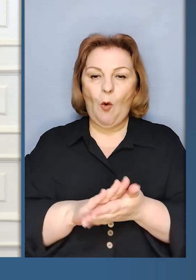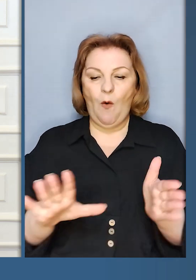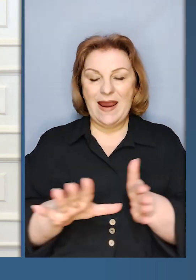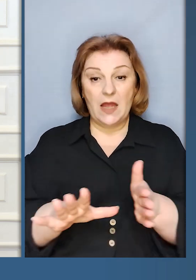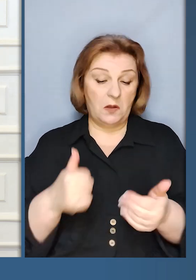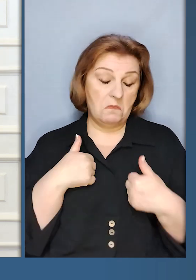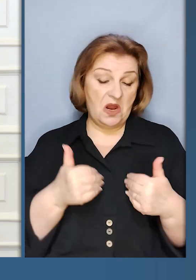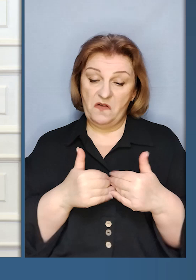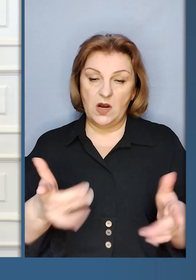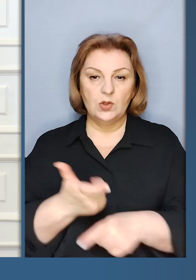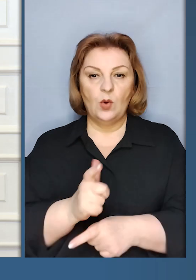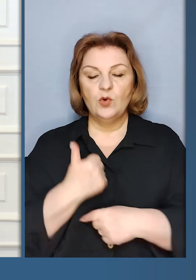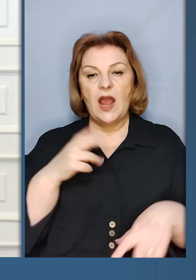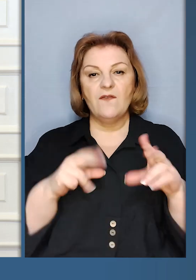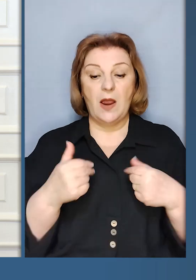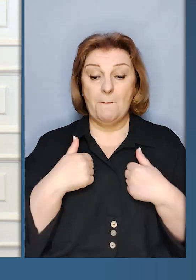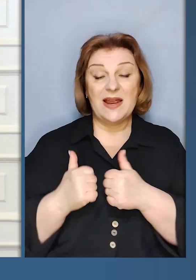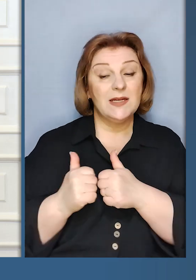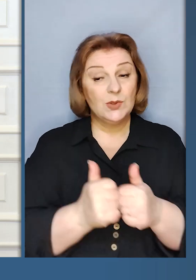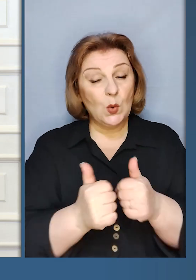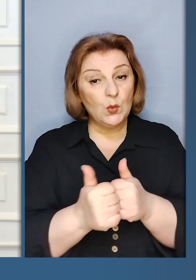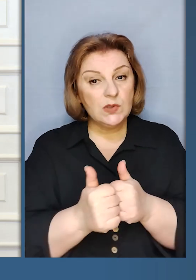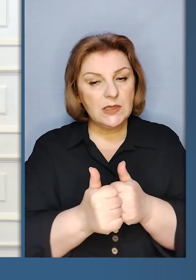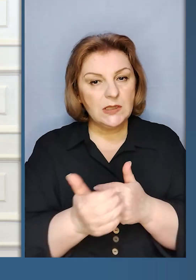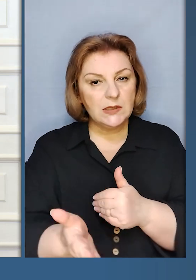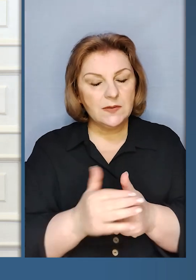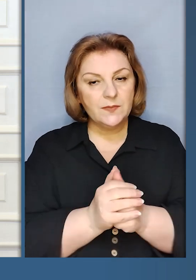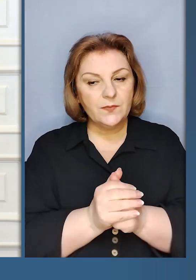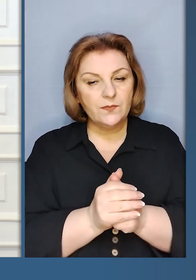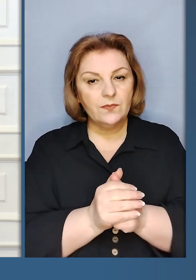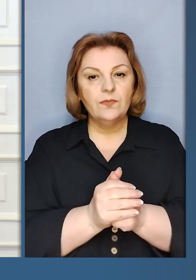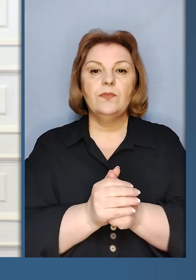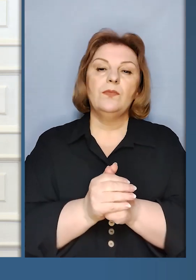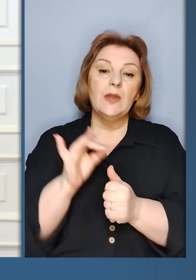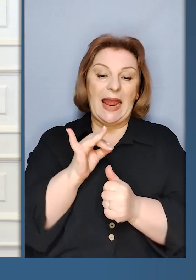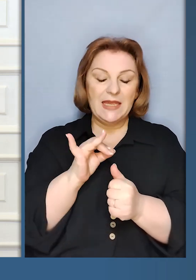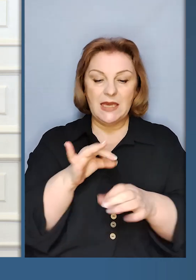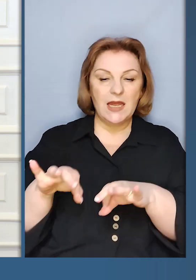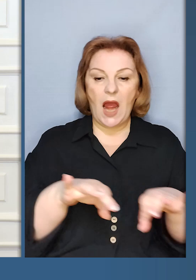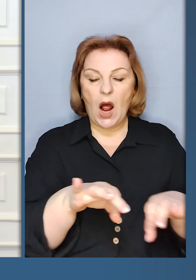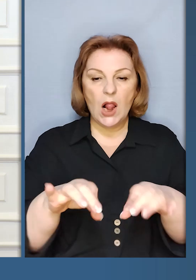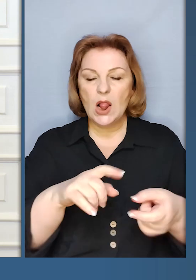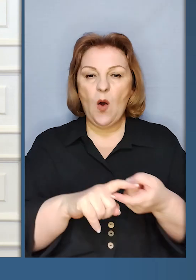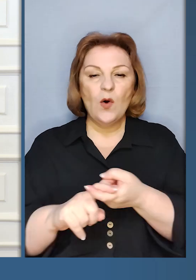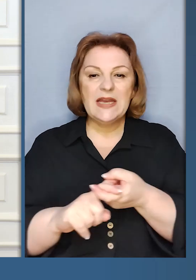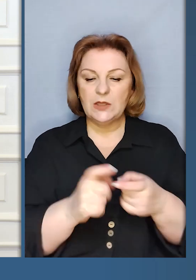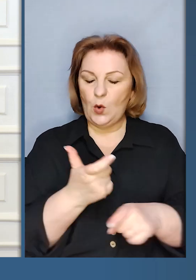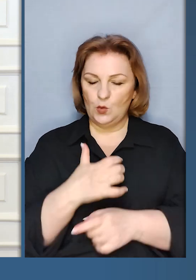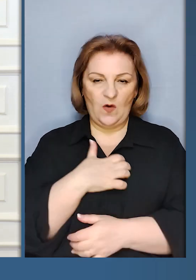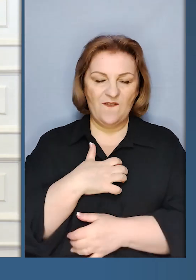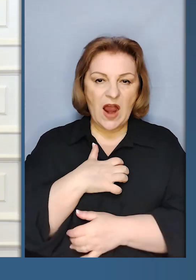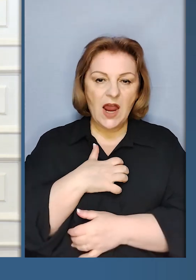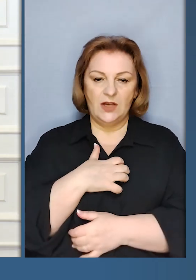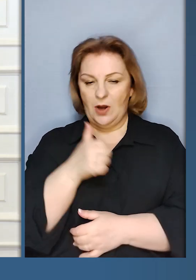відкриті. Я вважаю, що у нас ми сусіди, і логістика – це